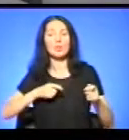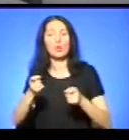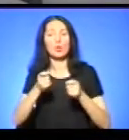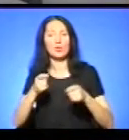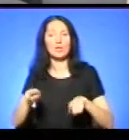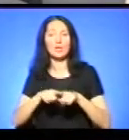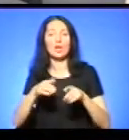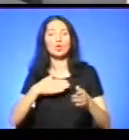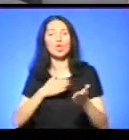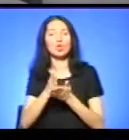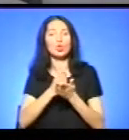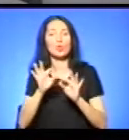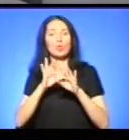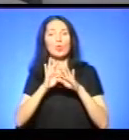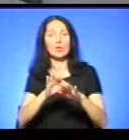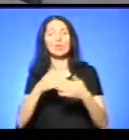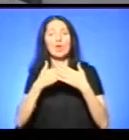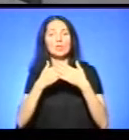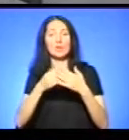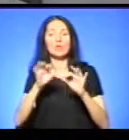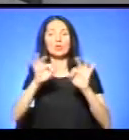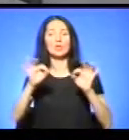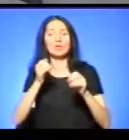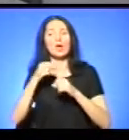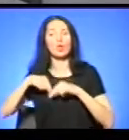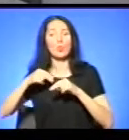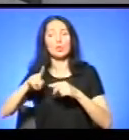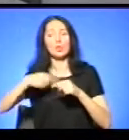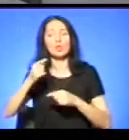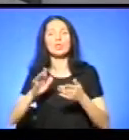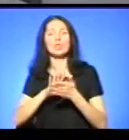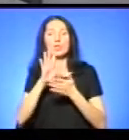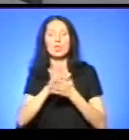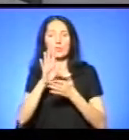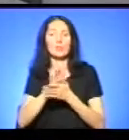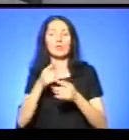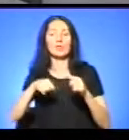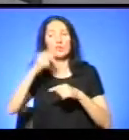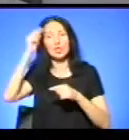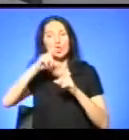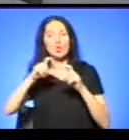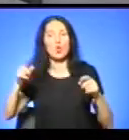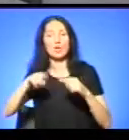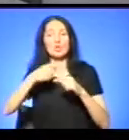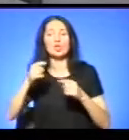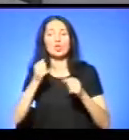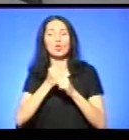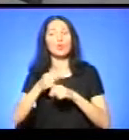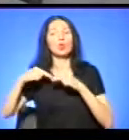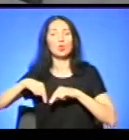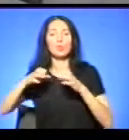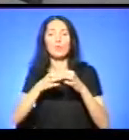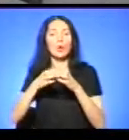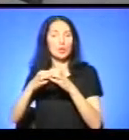проводиться активно роз'яснювальна робота. І через засоби масової інформації, і через школи, і через роботу з трудовими колективами.